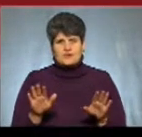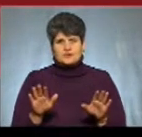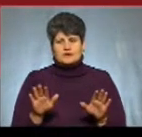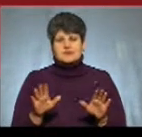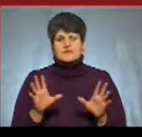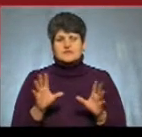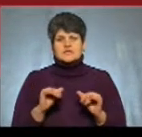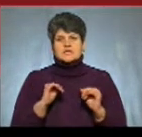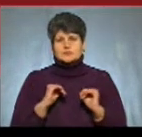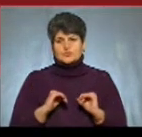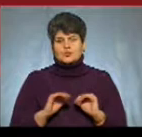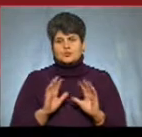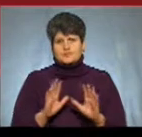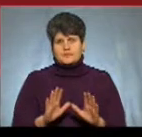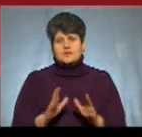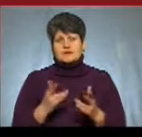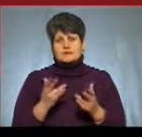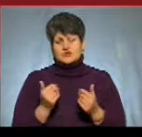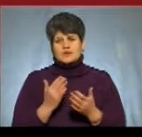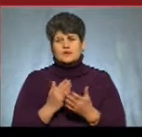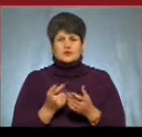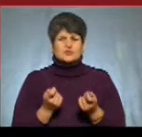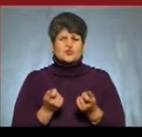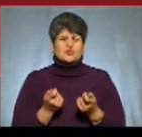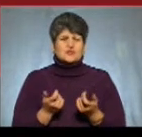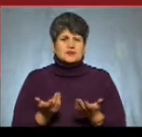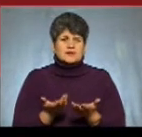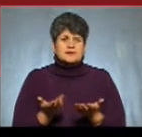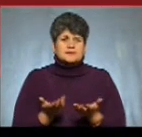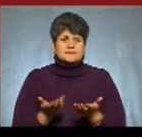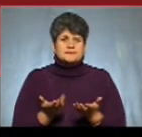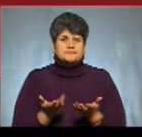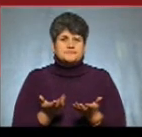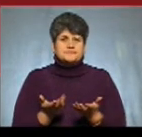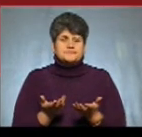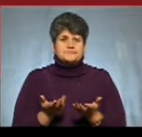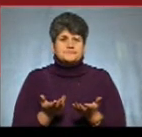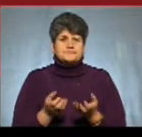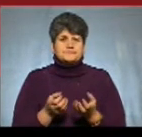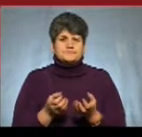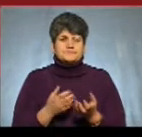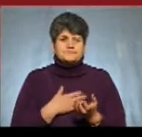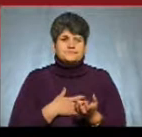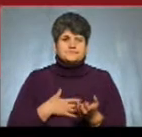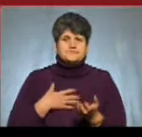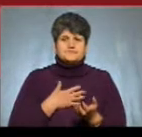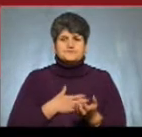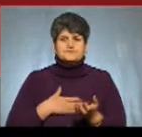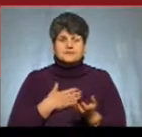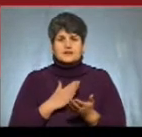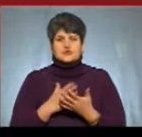все відбувається. Звичайно, є трошки такі, як би, настороги, що є вплив